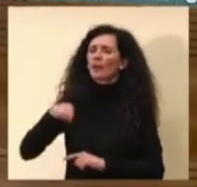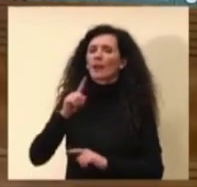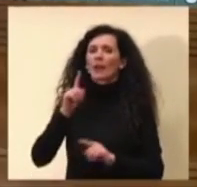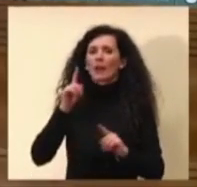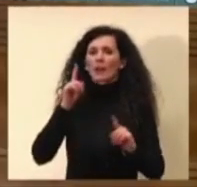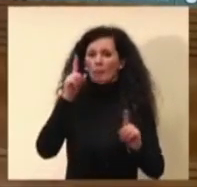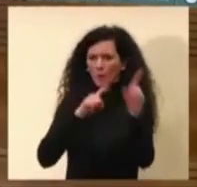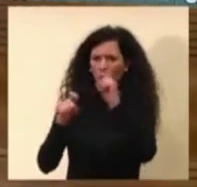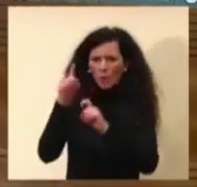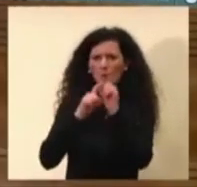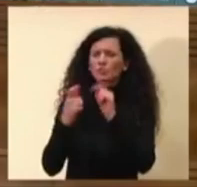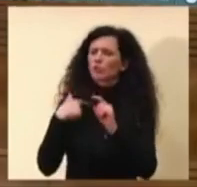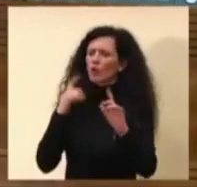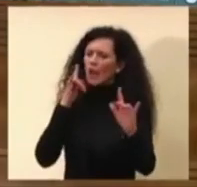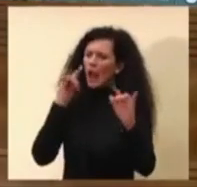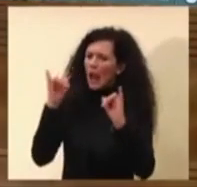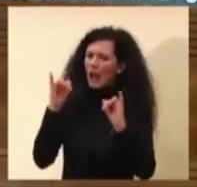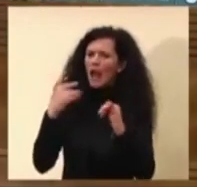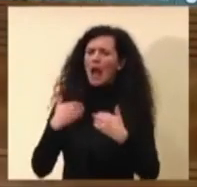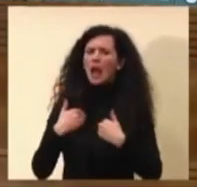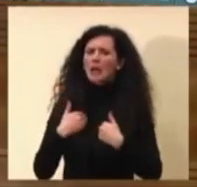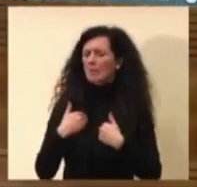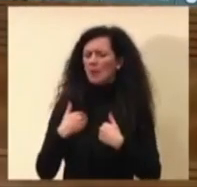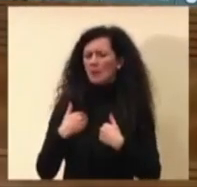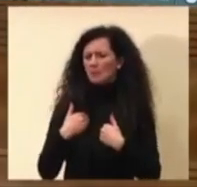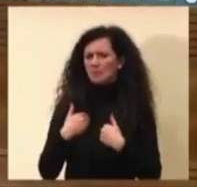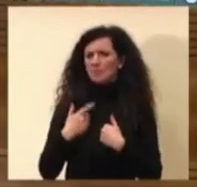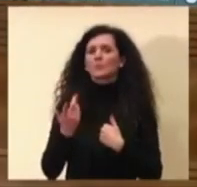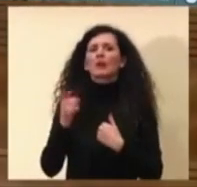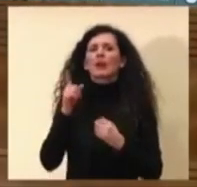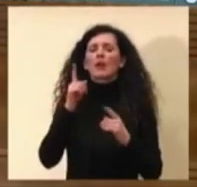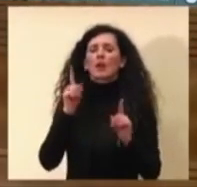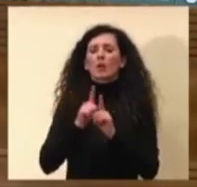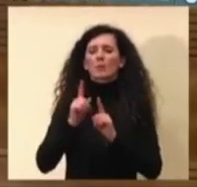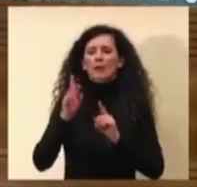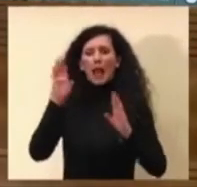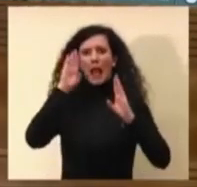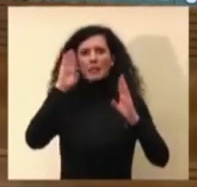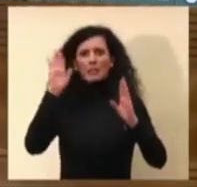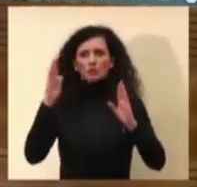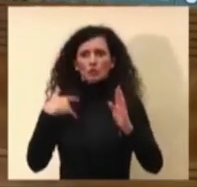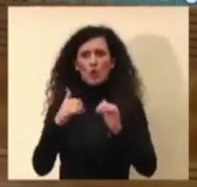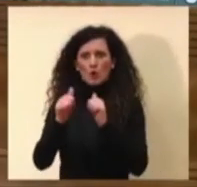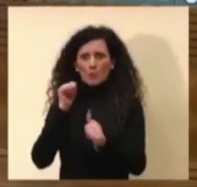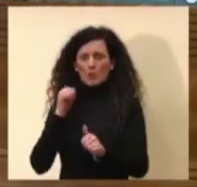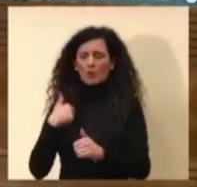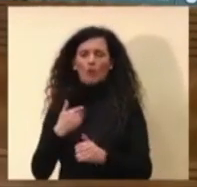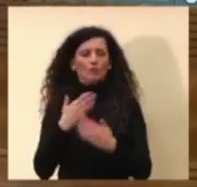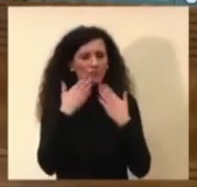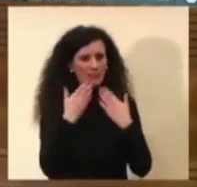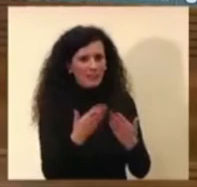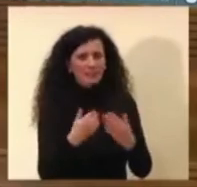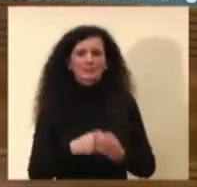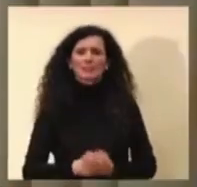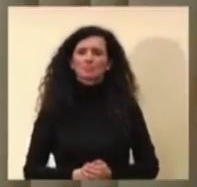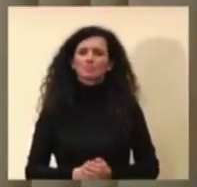si nasconde nulla è allerta precoce grazie Alessandro Mantovani infatto